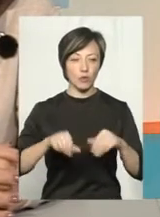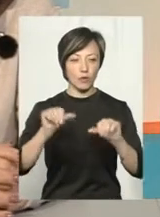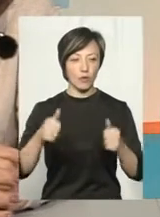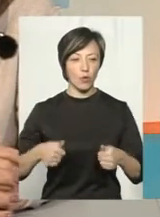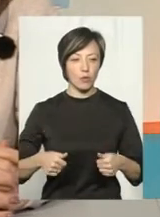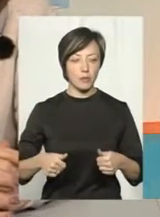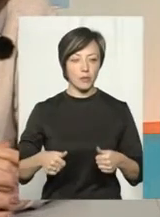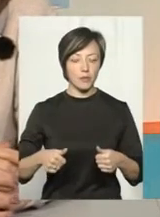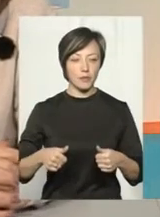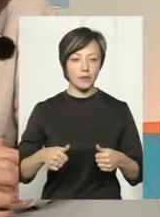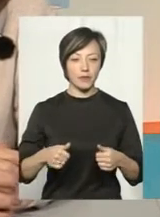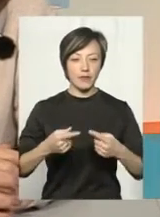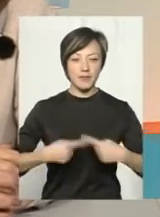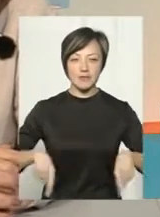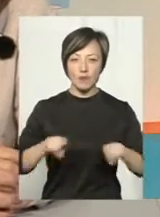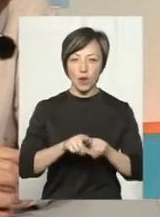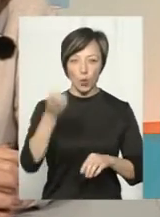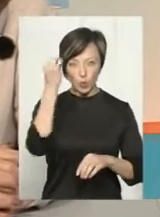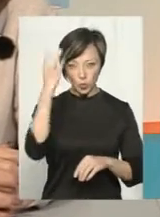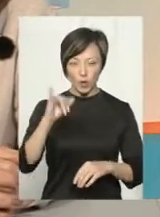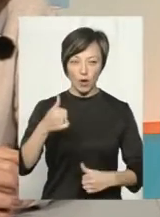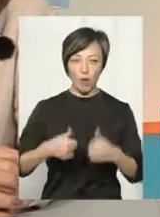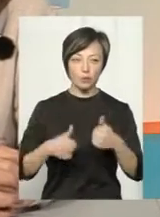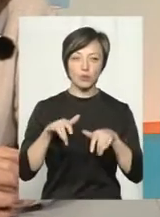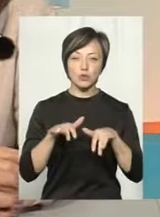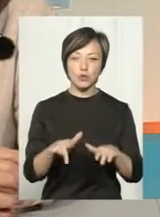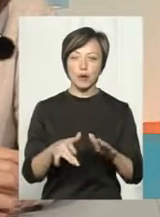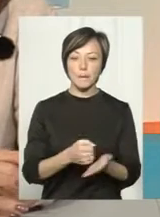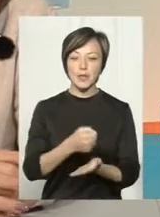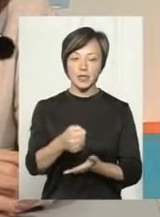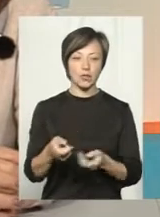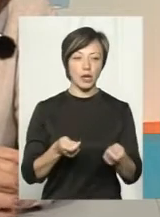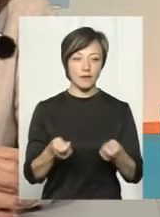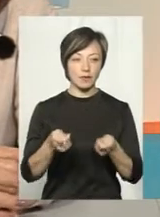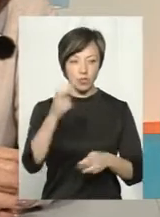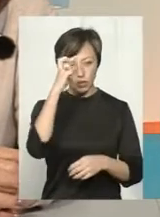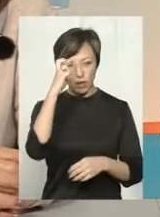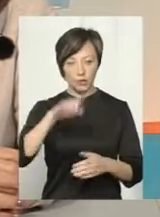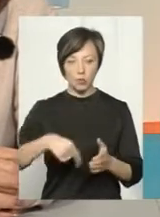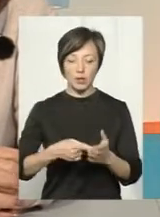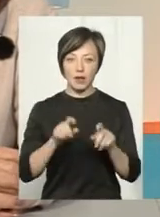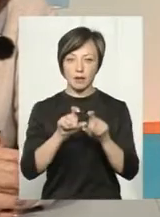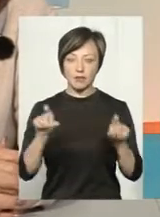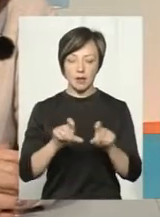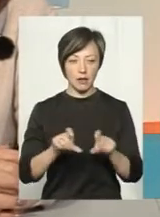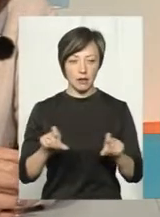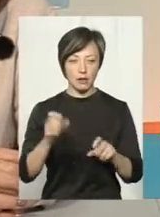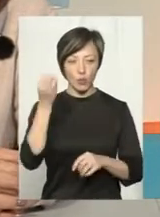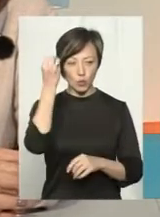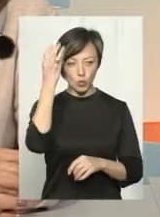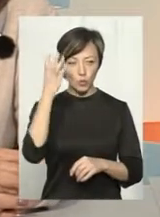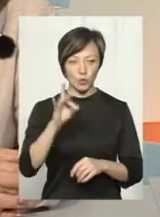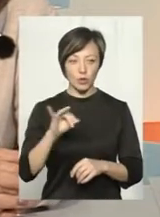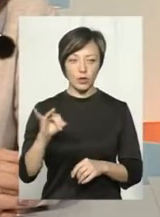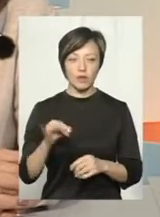у сфері культури та конкурсної процедури призначення керівників державних та комунальних закладів культури